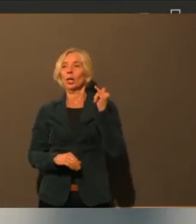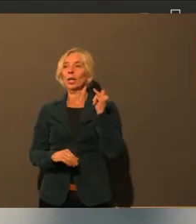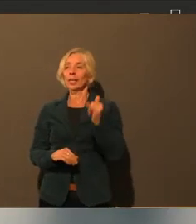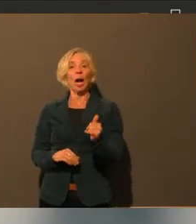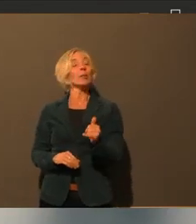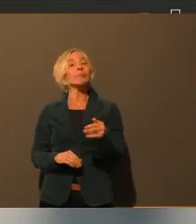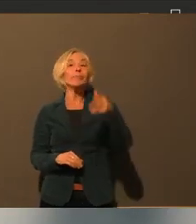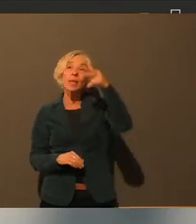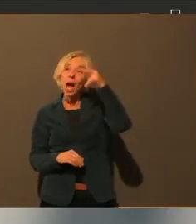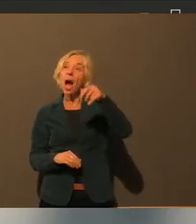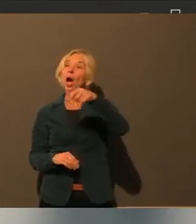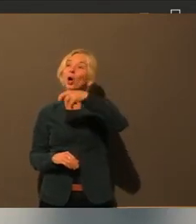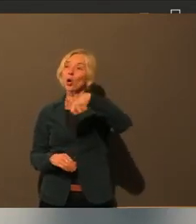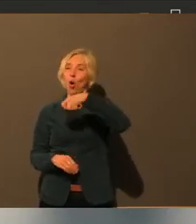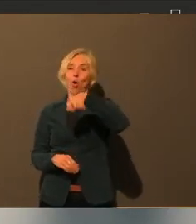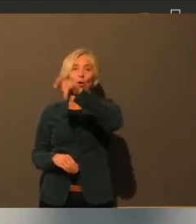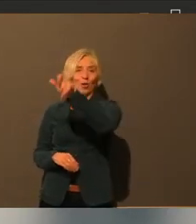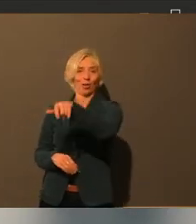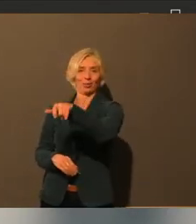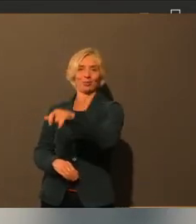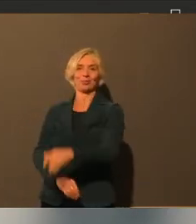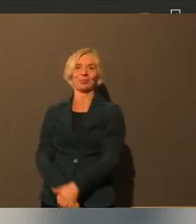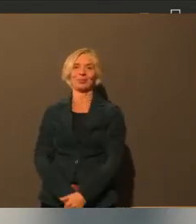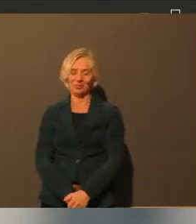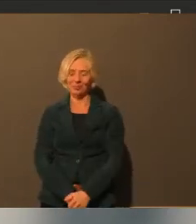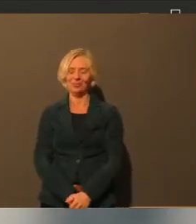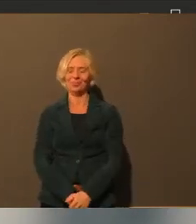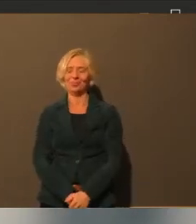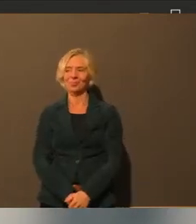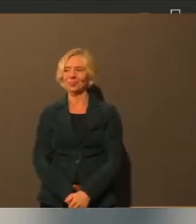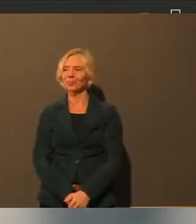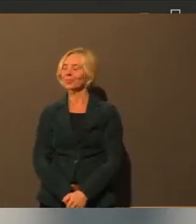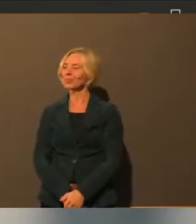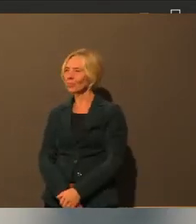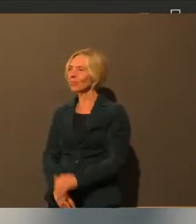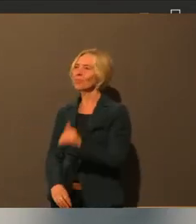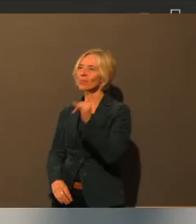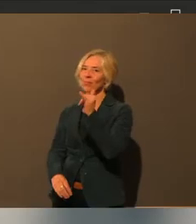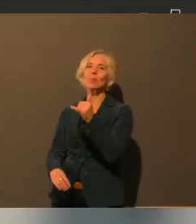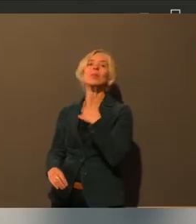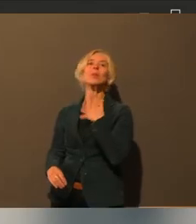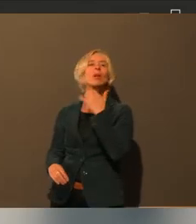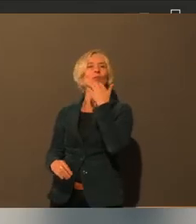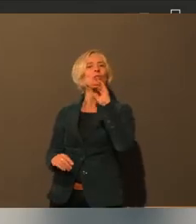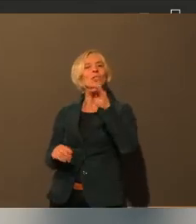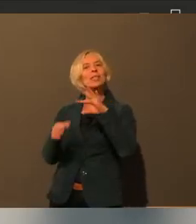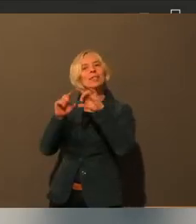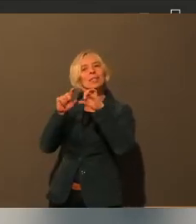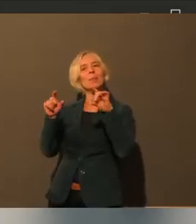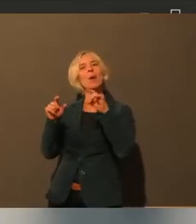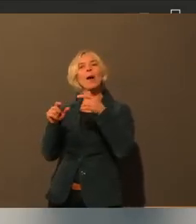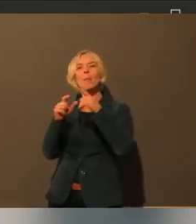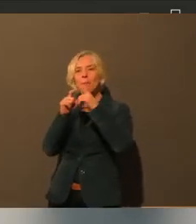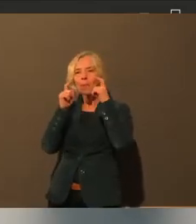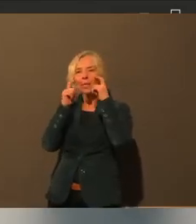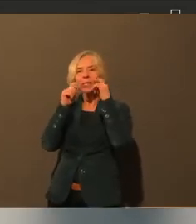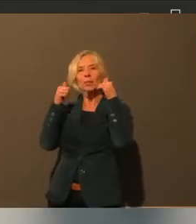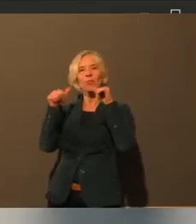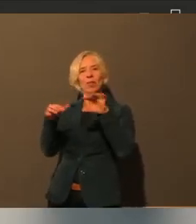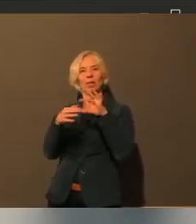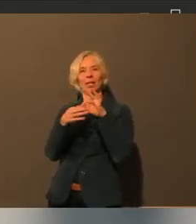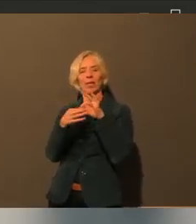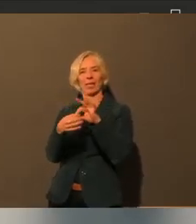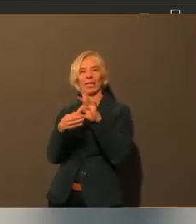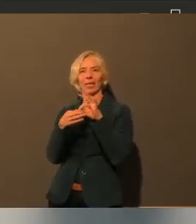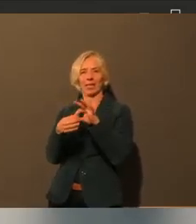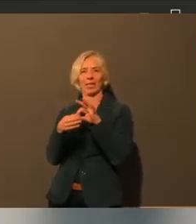Herr Koch ist als nächstes dran. Ja, ich wollte auch noch kurz zur Maskenpflicht noch mal was sagen. Also ich glaube, die Situation ist ja